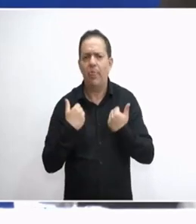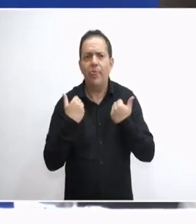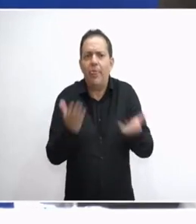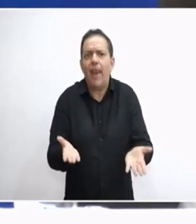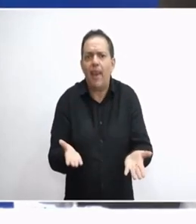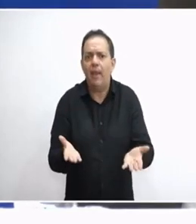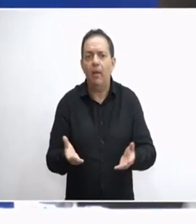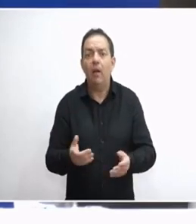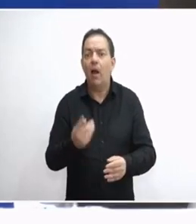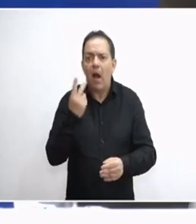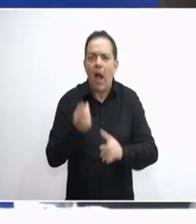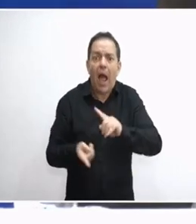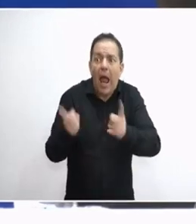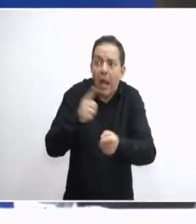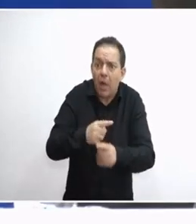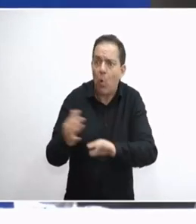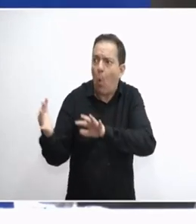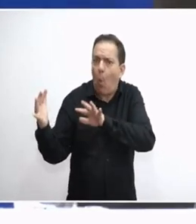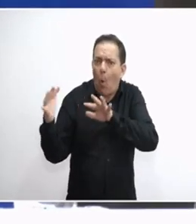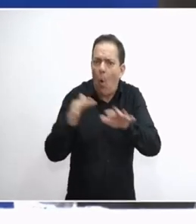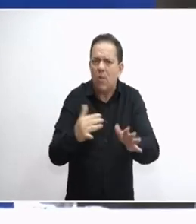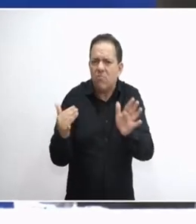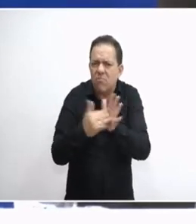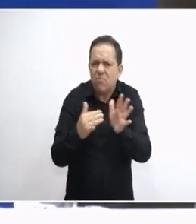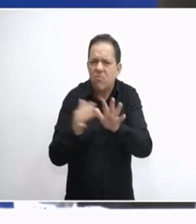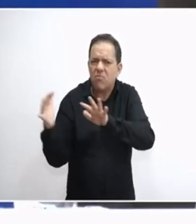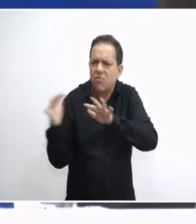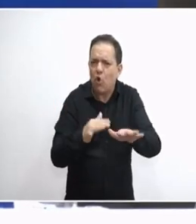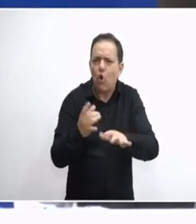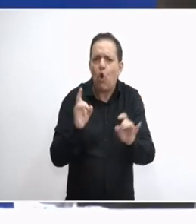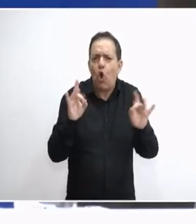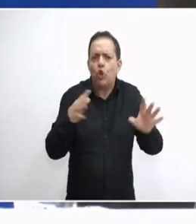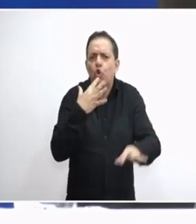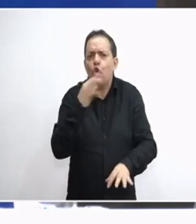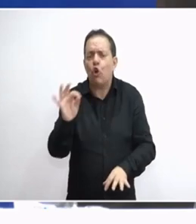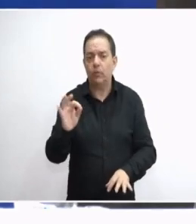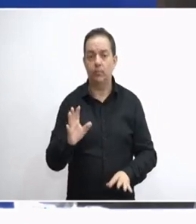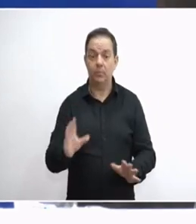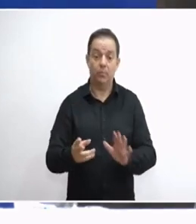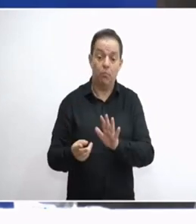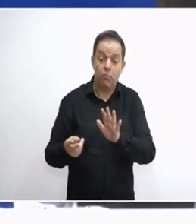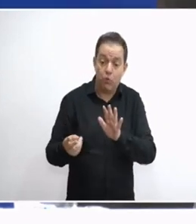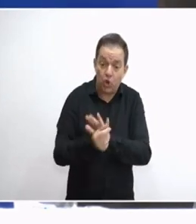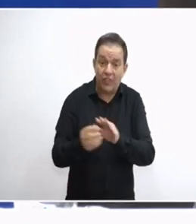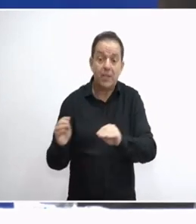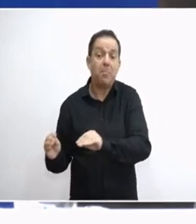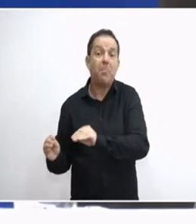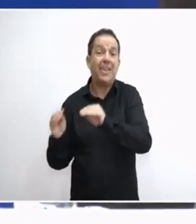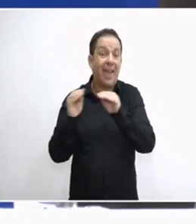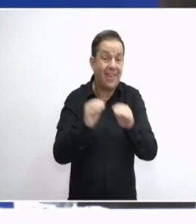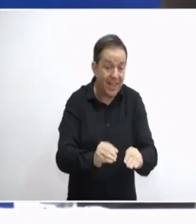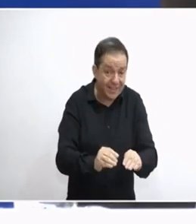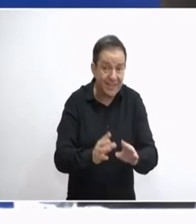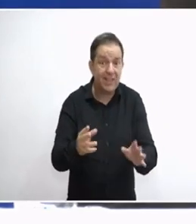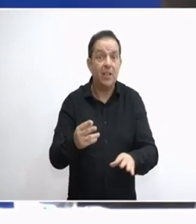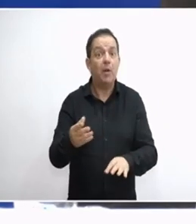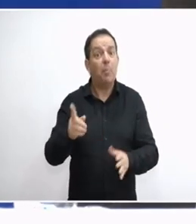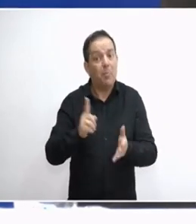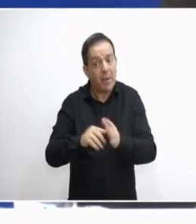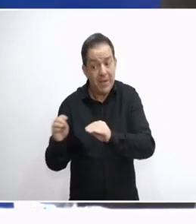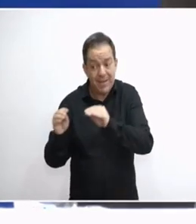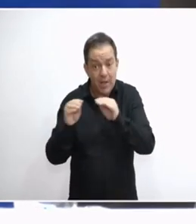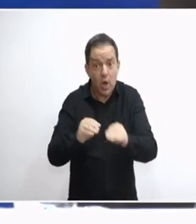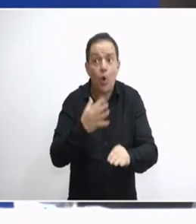ανθρώπους και χωρίς αιτία. Δηλαδή πραγματικά, αν μιλήσουμε ότι ο πρόσφυγας και ο μετανάστης είναι πρόσφυγας και ο μετανάστης και πρέπει να